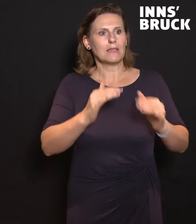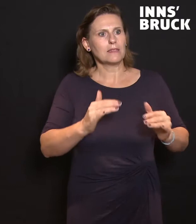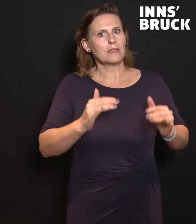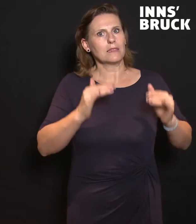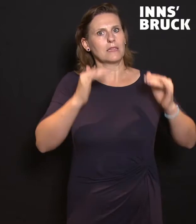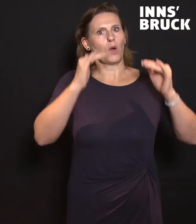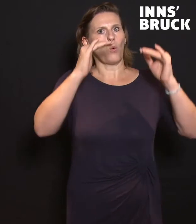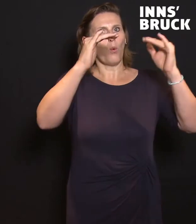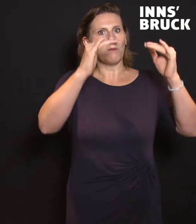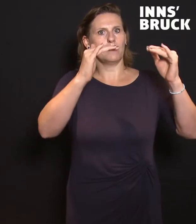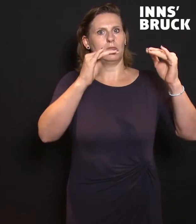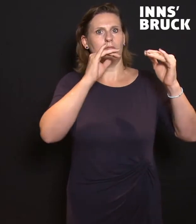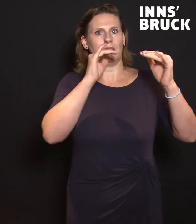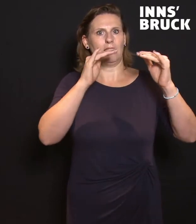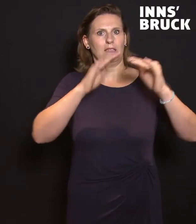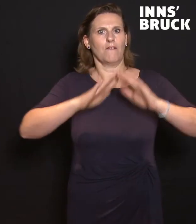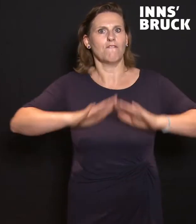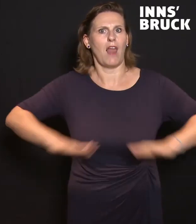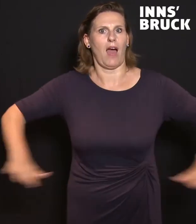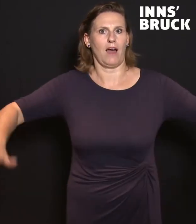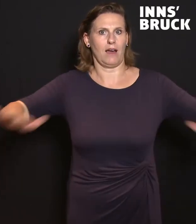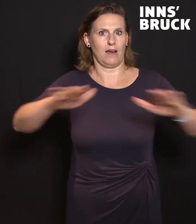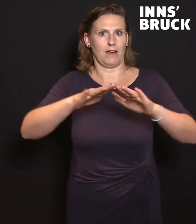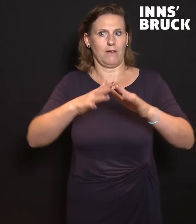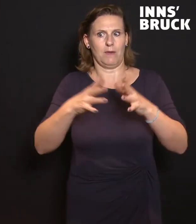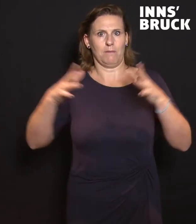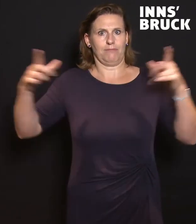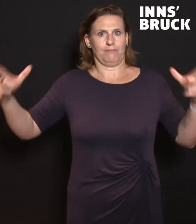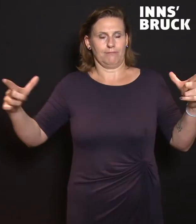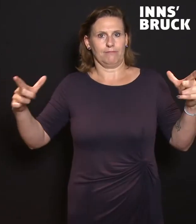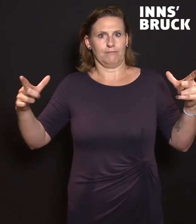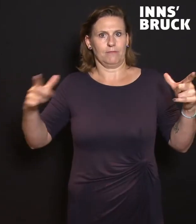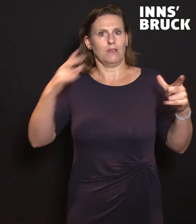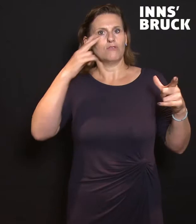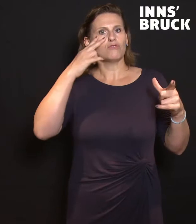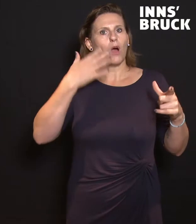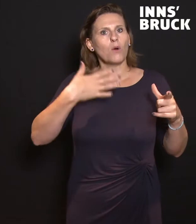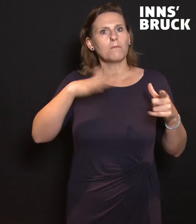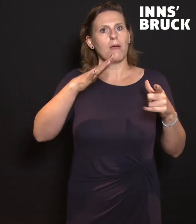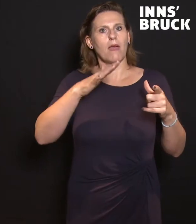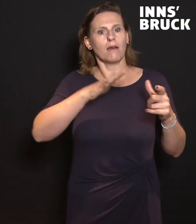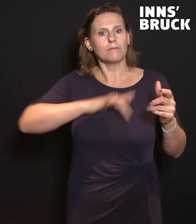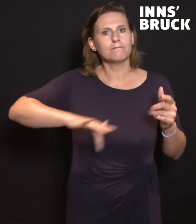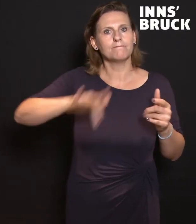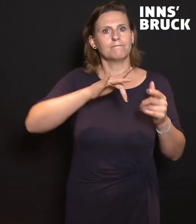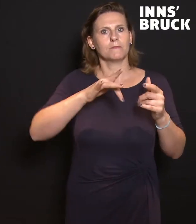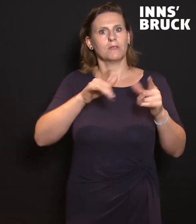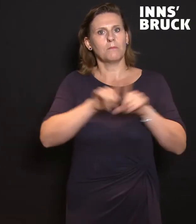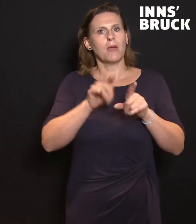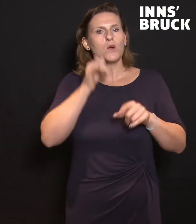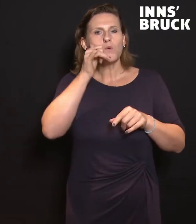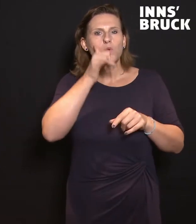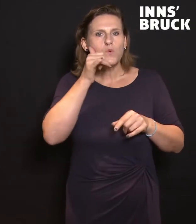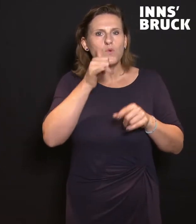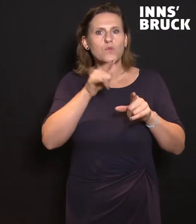in die Fläche. Um im Zuge dessen mehr öffentliche Flächen und auch mehr Grünraum für